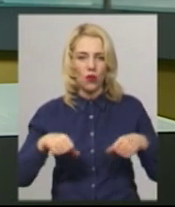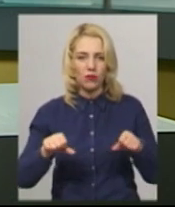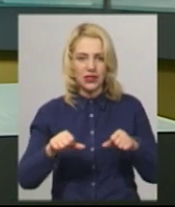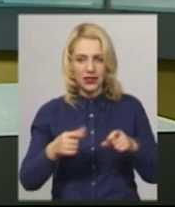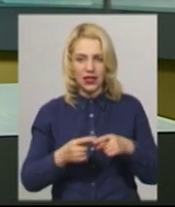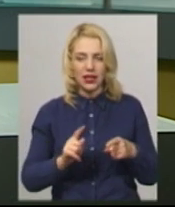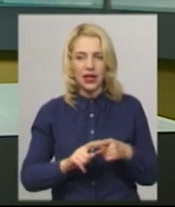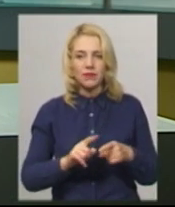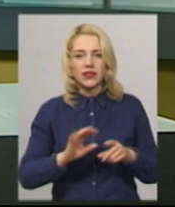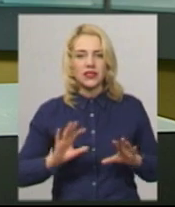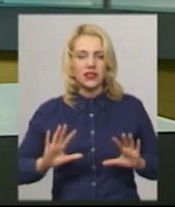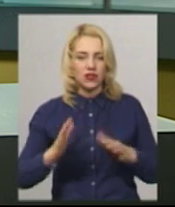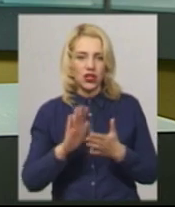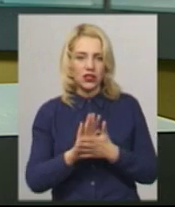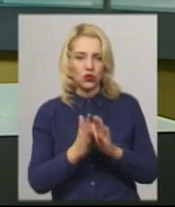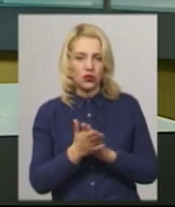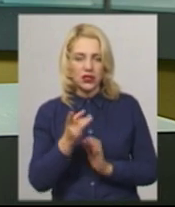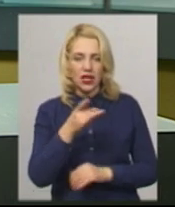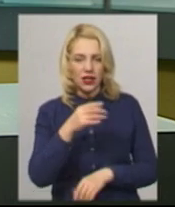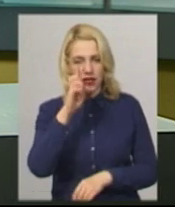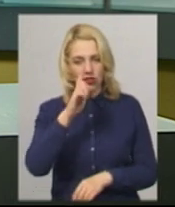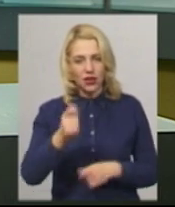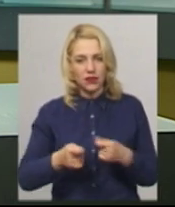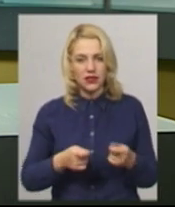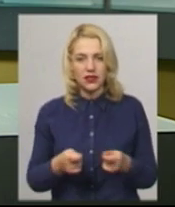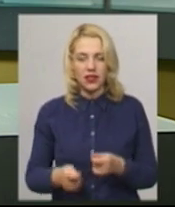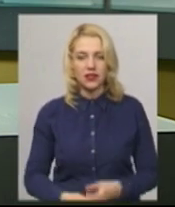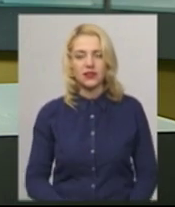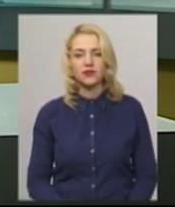безпеки та надзвичайних ситуацій при райдержадміністрації.